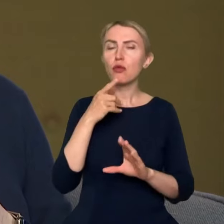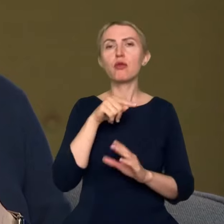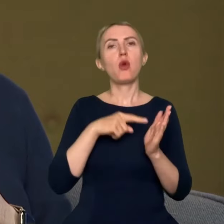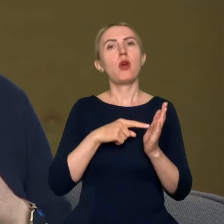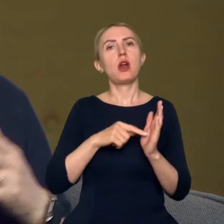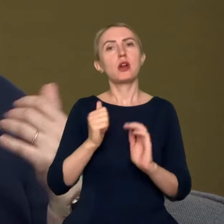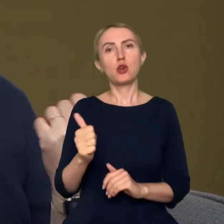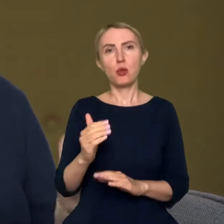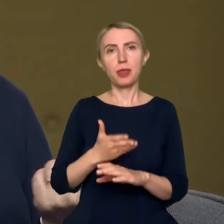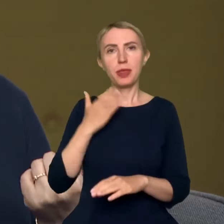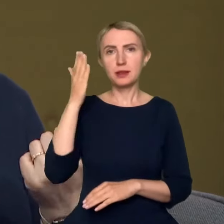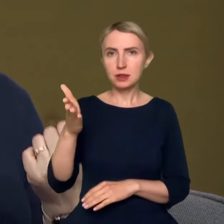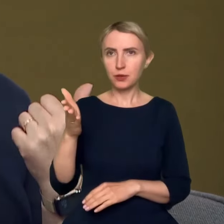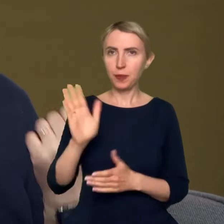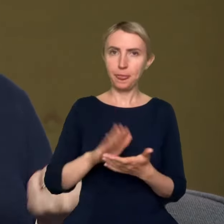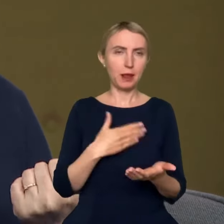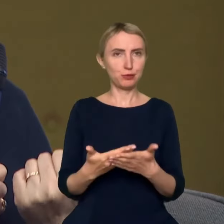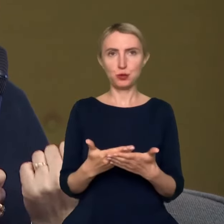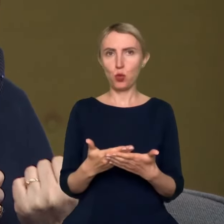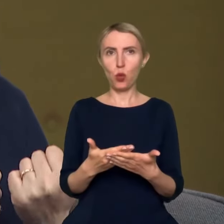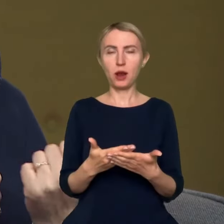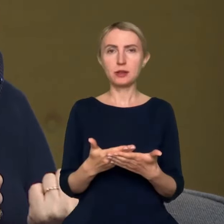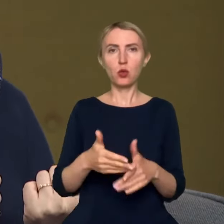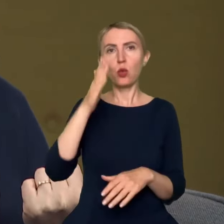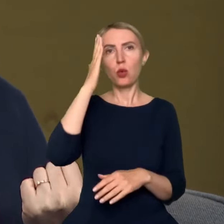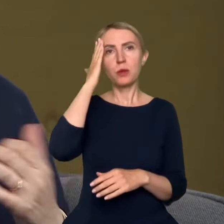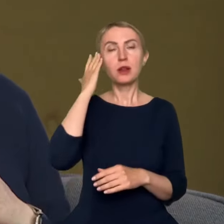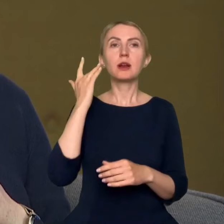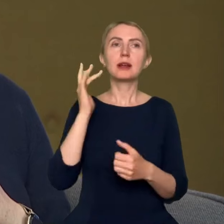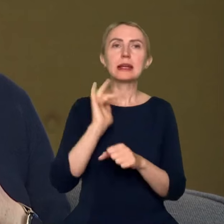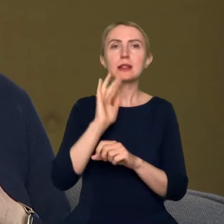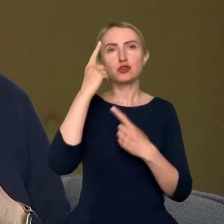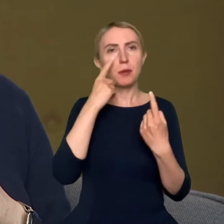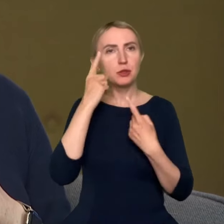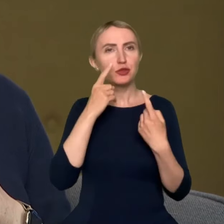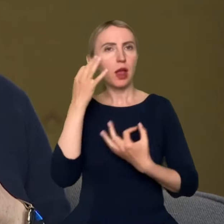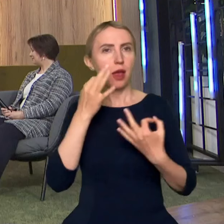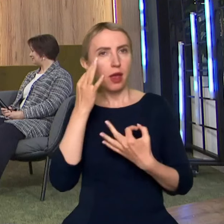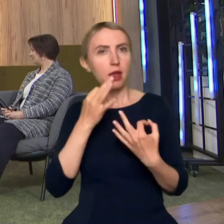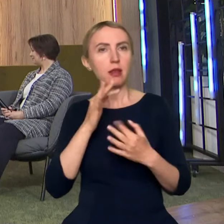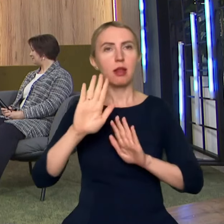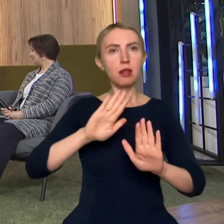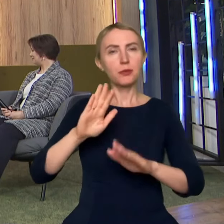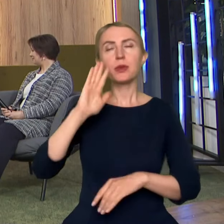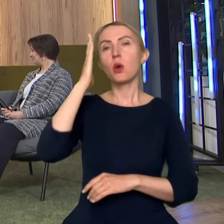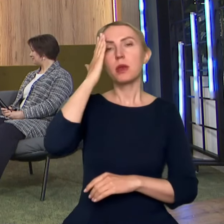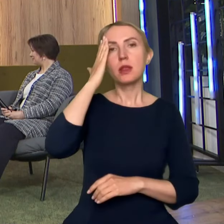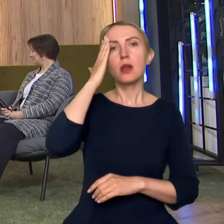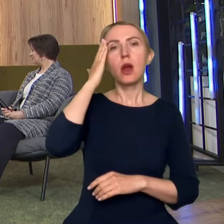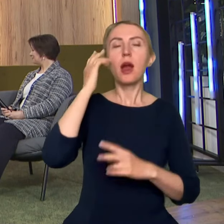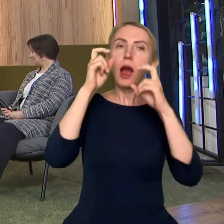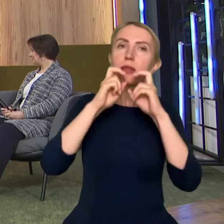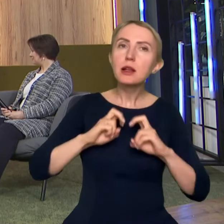przyszłości, czyli np. umiejętność krytycznego myślenia, umiejętność analitycznego